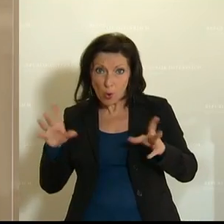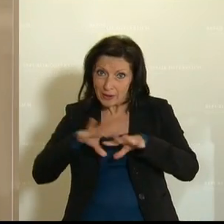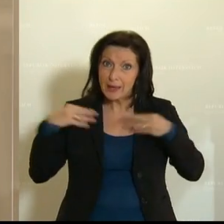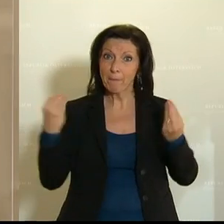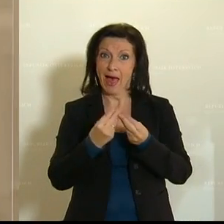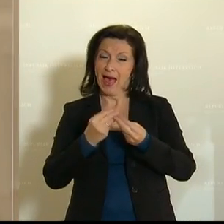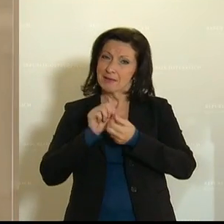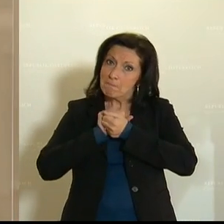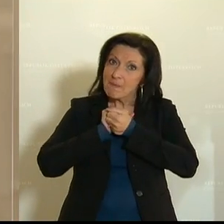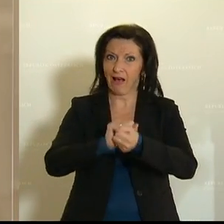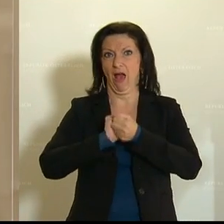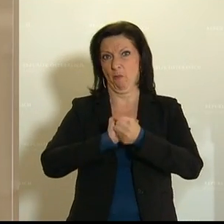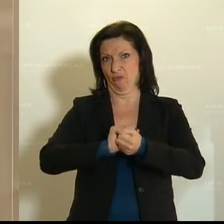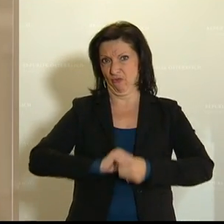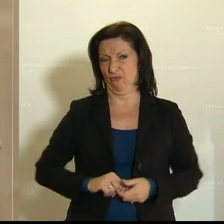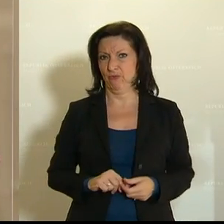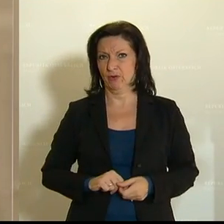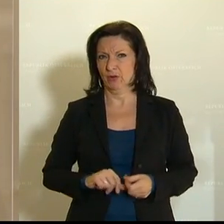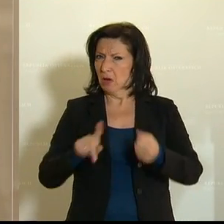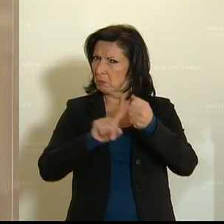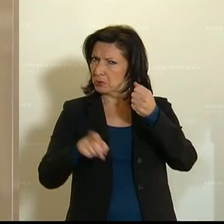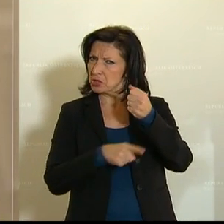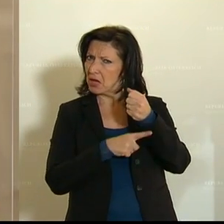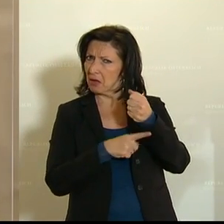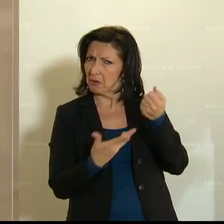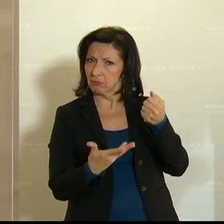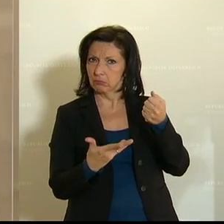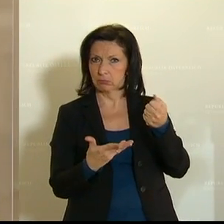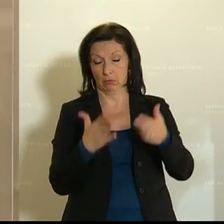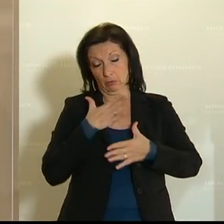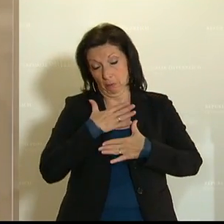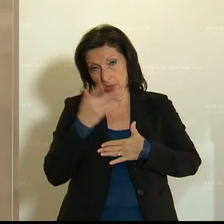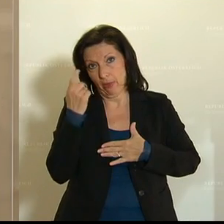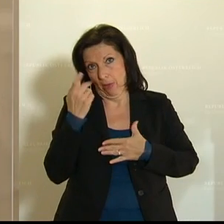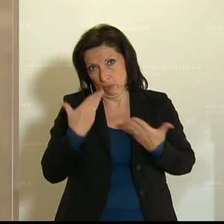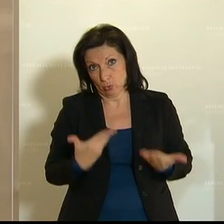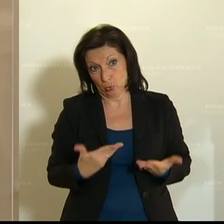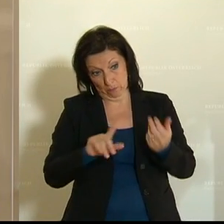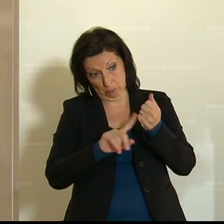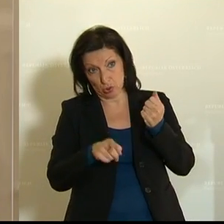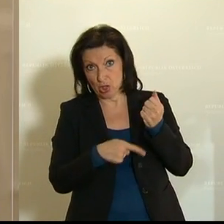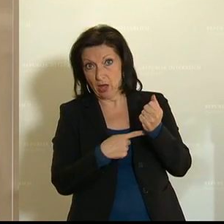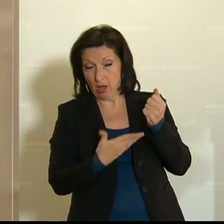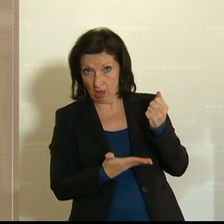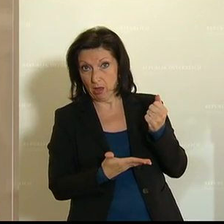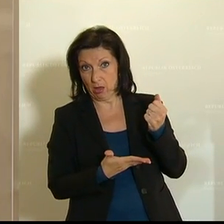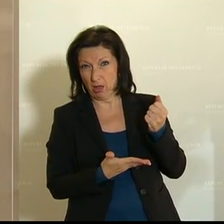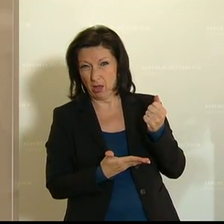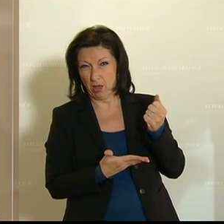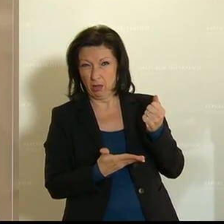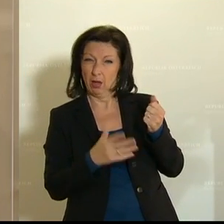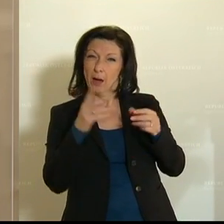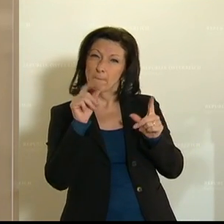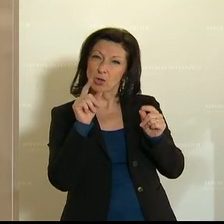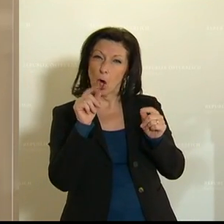Mitkämpferinnen sein. Und wenn das Budget, und das ist es aus meinen Augen, wenn das Budget die in Zahlen